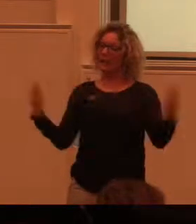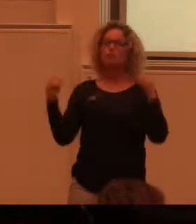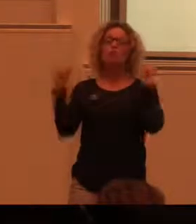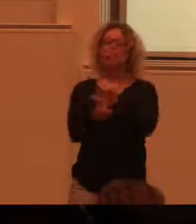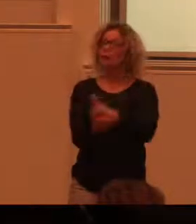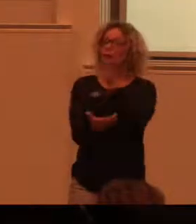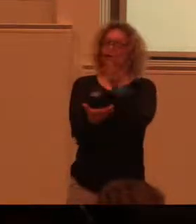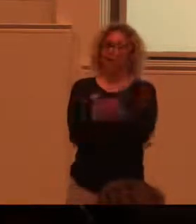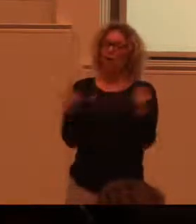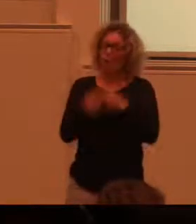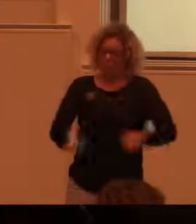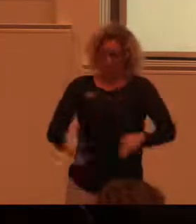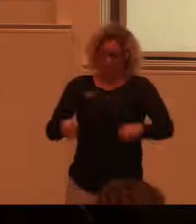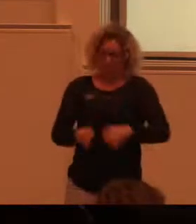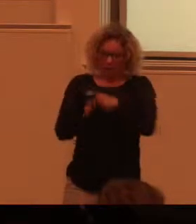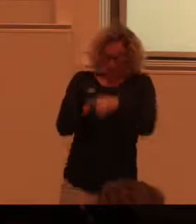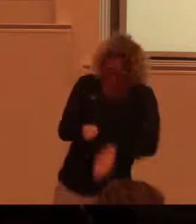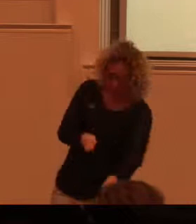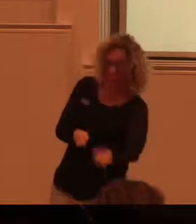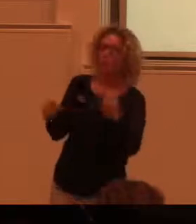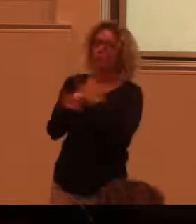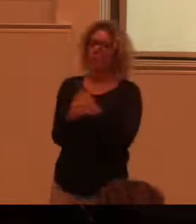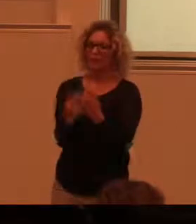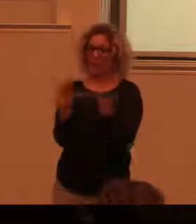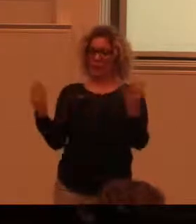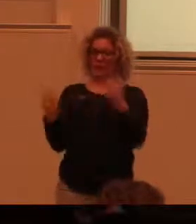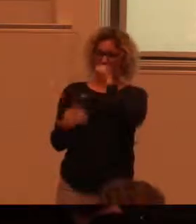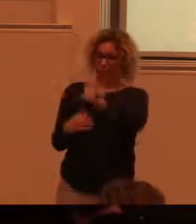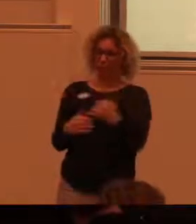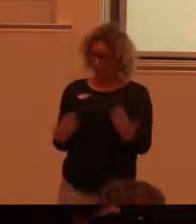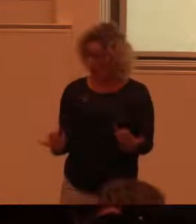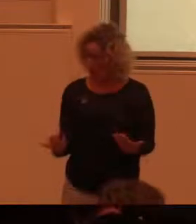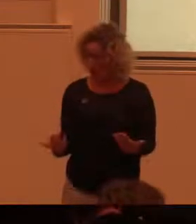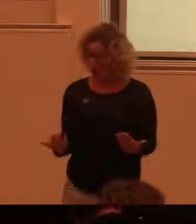näsan eller köra med rullstol och glida ner eller vad det nu kan vara för något.